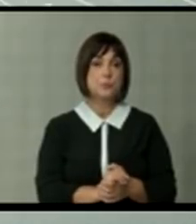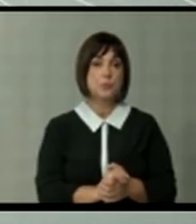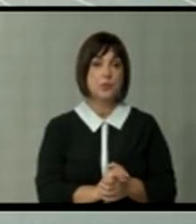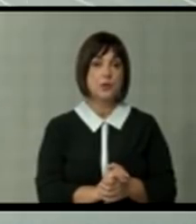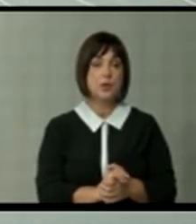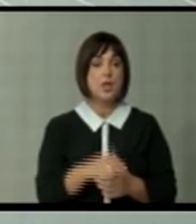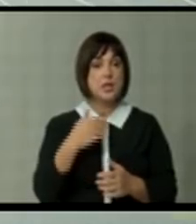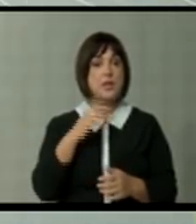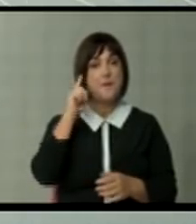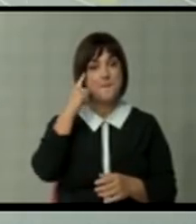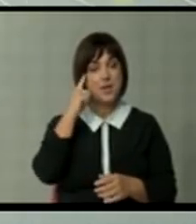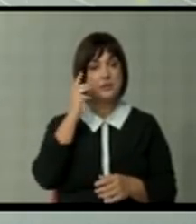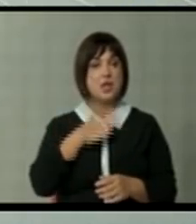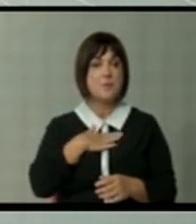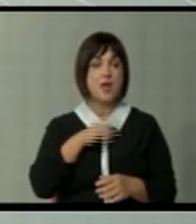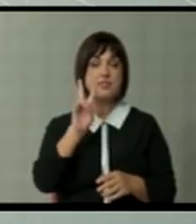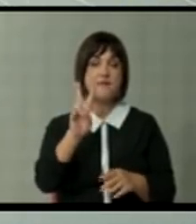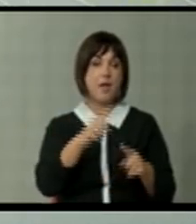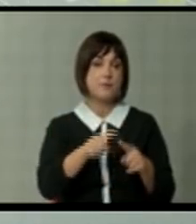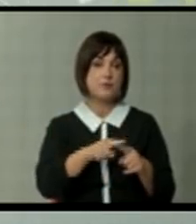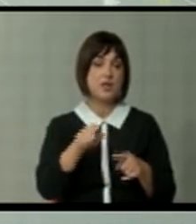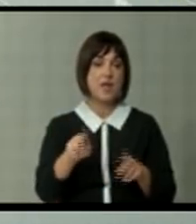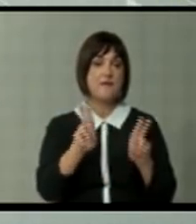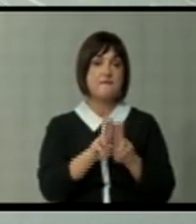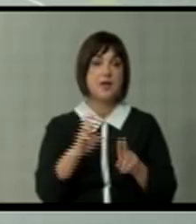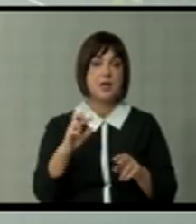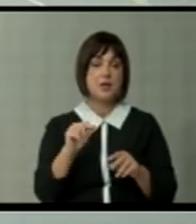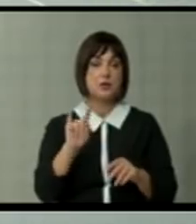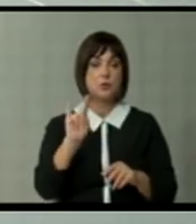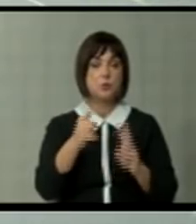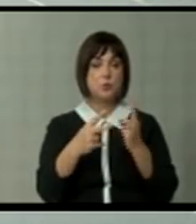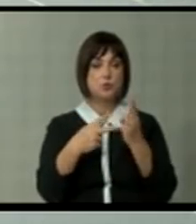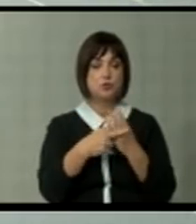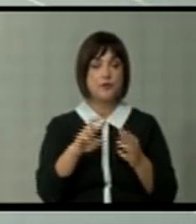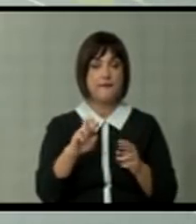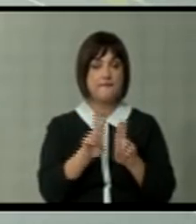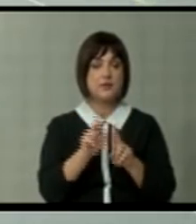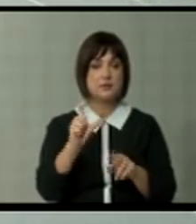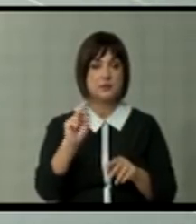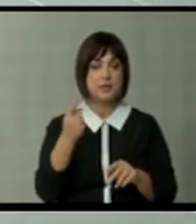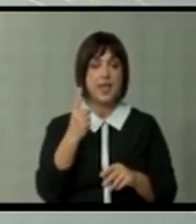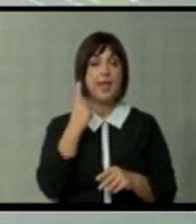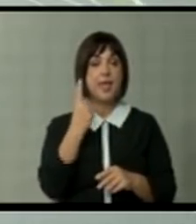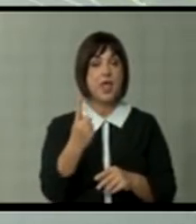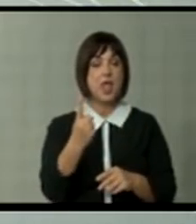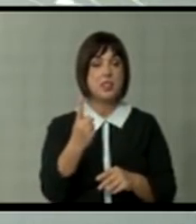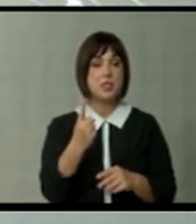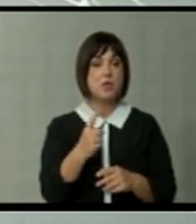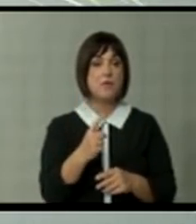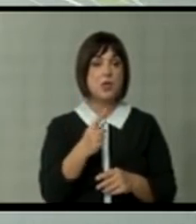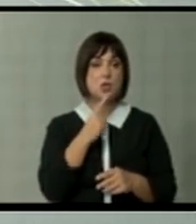И мислам дека има два мотива кај Верушевски. Едниот је да си го